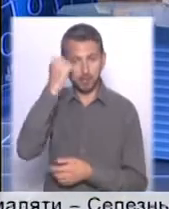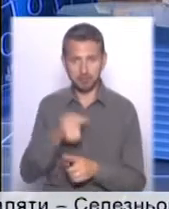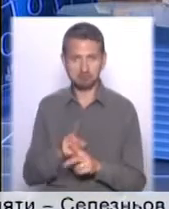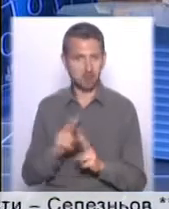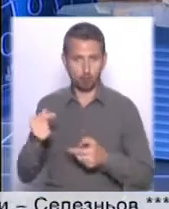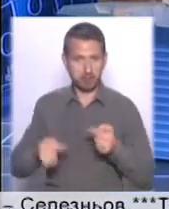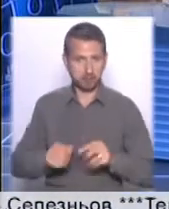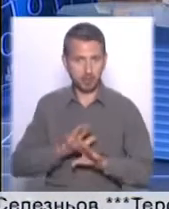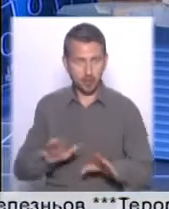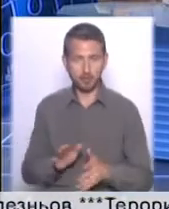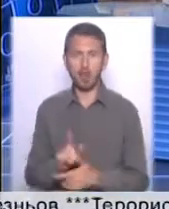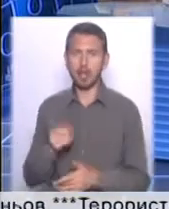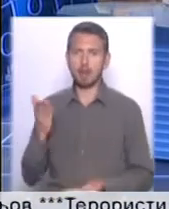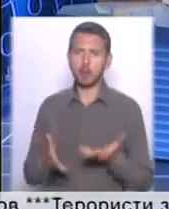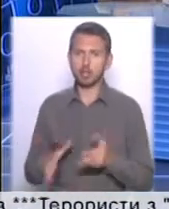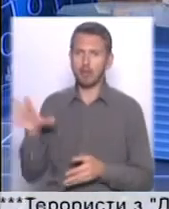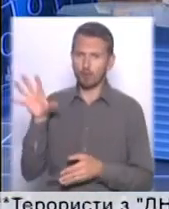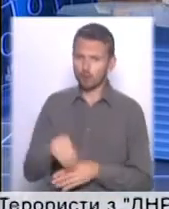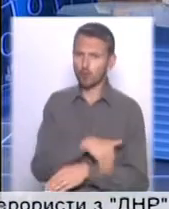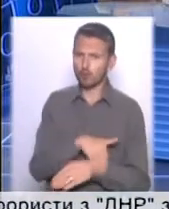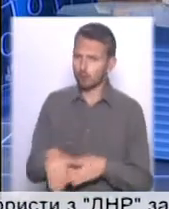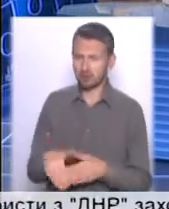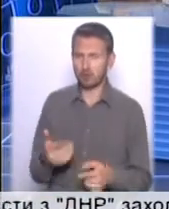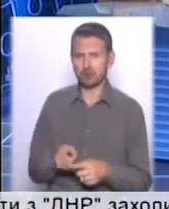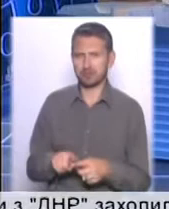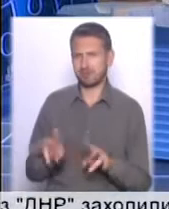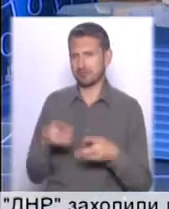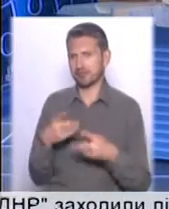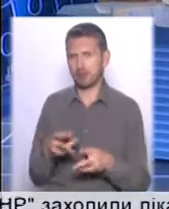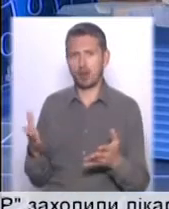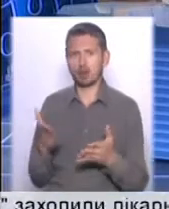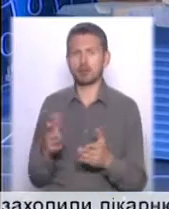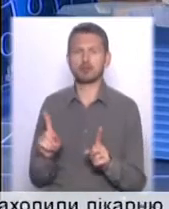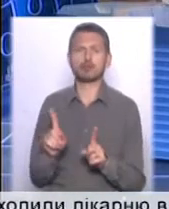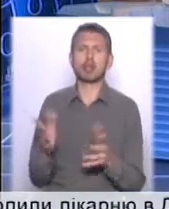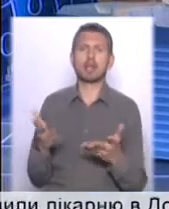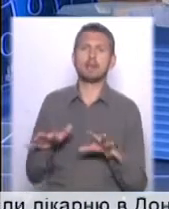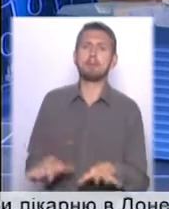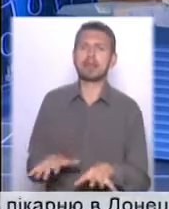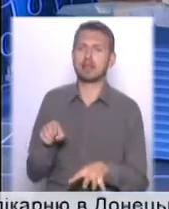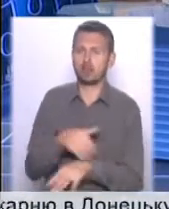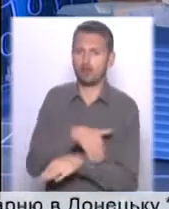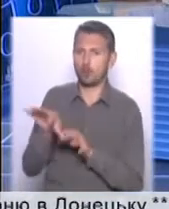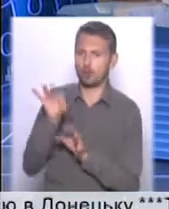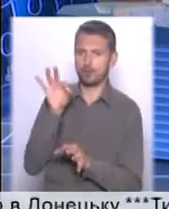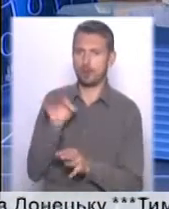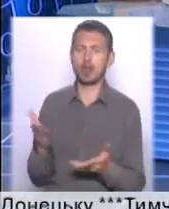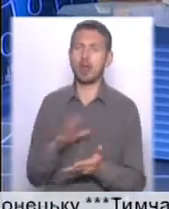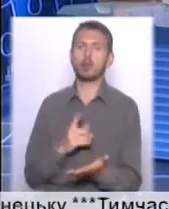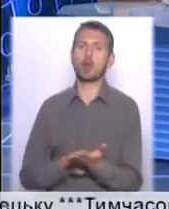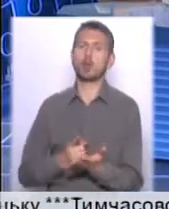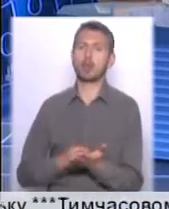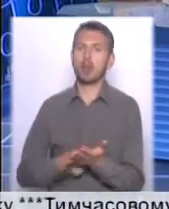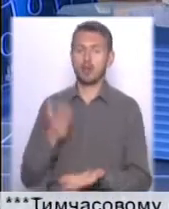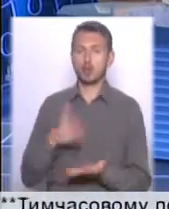сперечався, але, можливо, всю вулицю це занадто. А десь якийсь об'єкт, наприклад, взяти на цій вулиці. Бо, яка була аргументація,